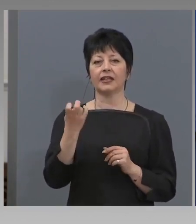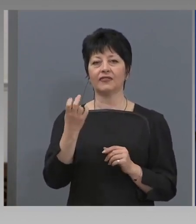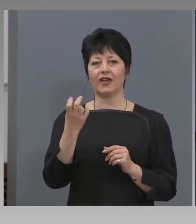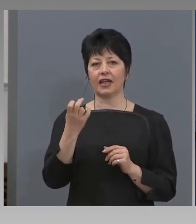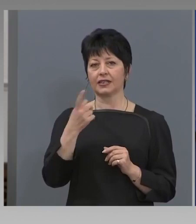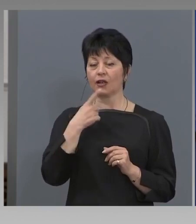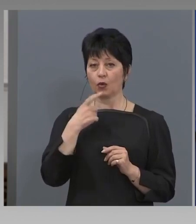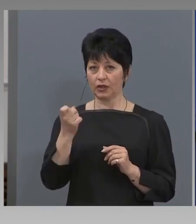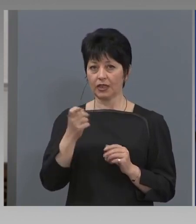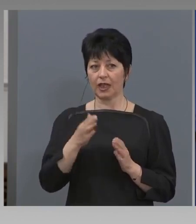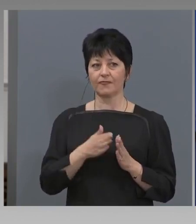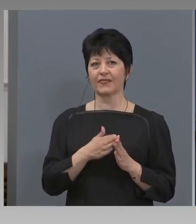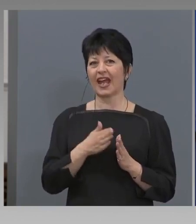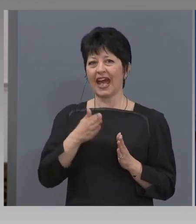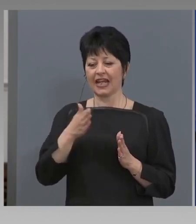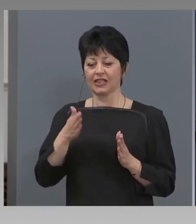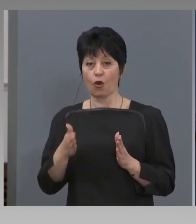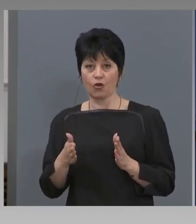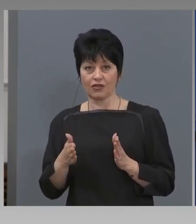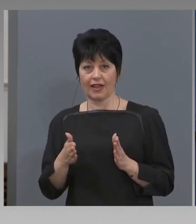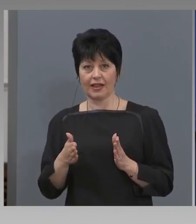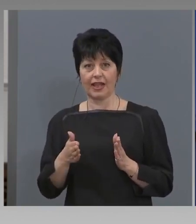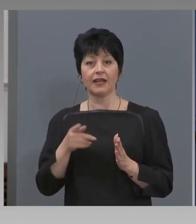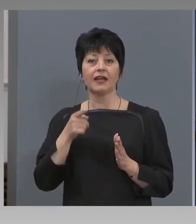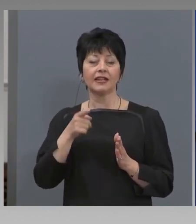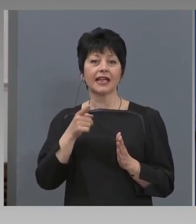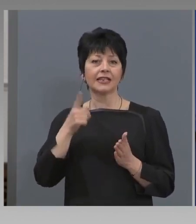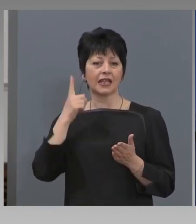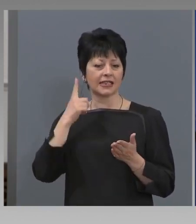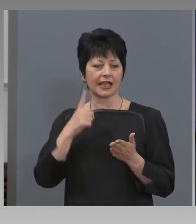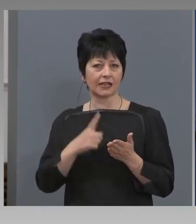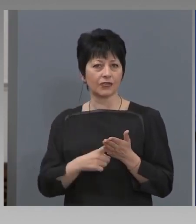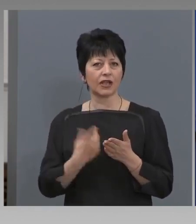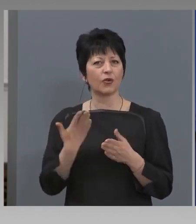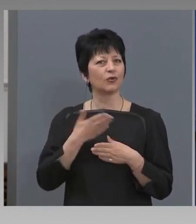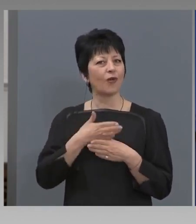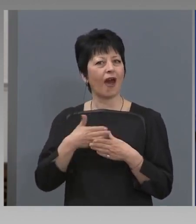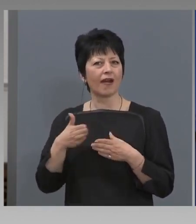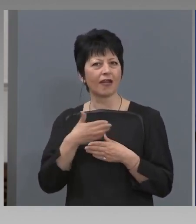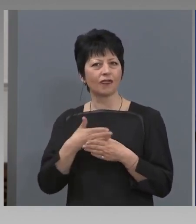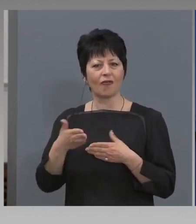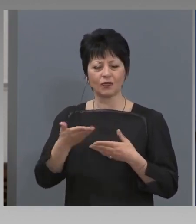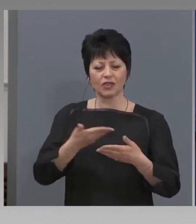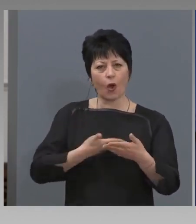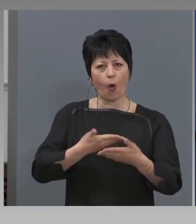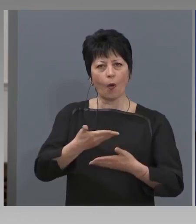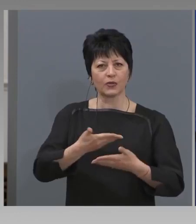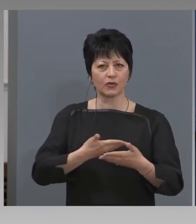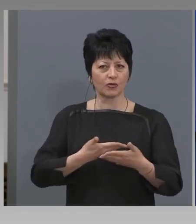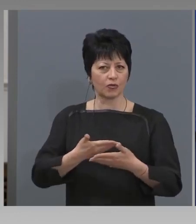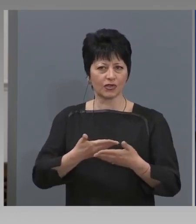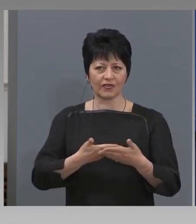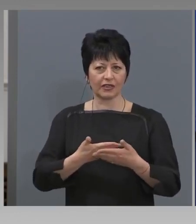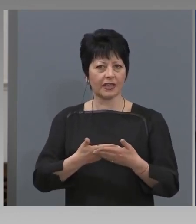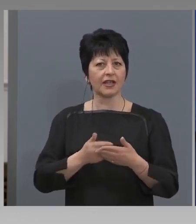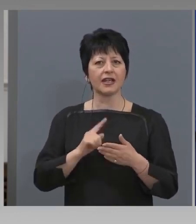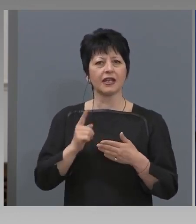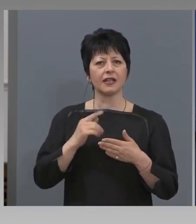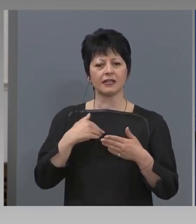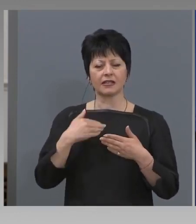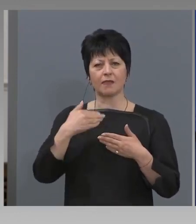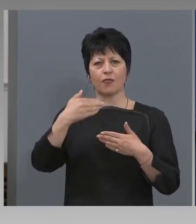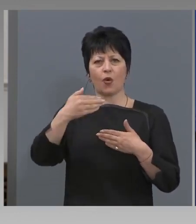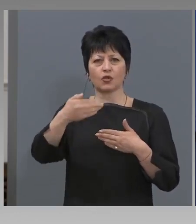подлежат тези задължения, които са редовно обслужвани или с просрочене повече от 90 дни